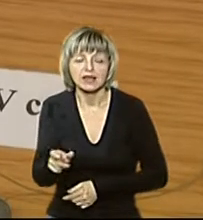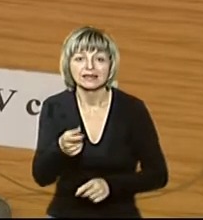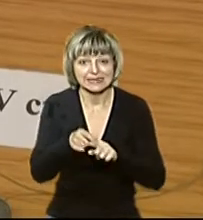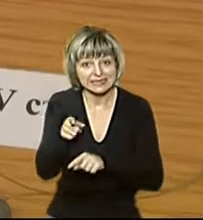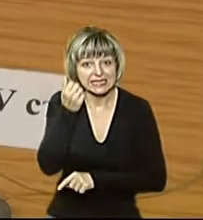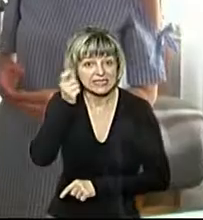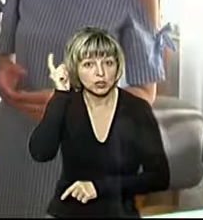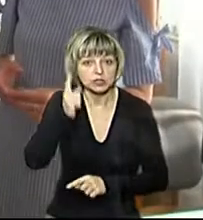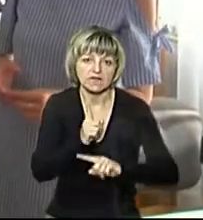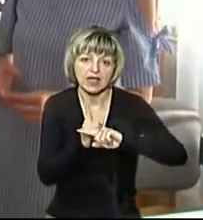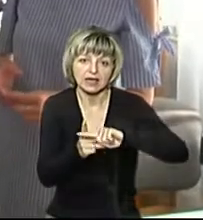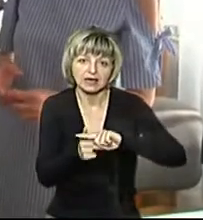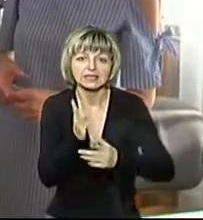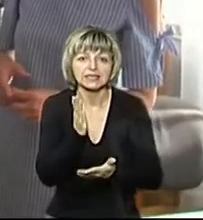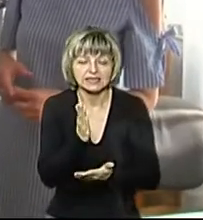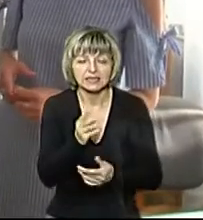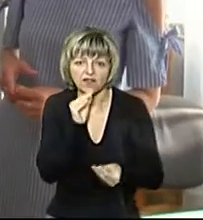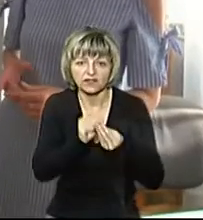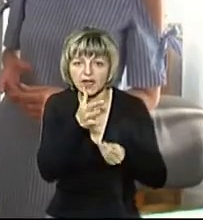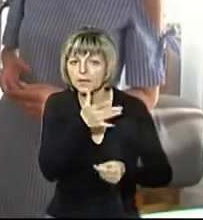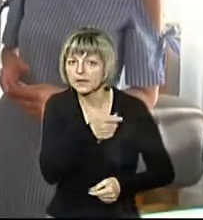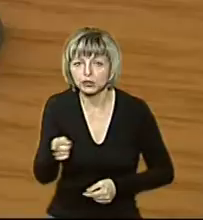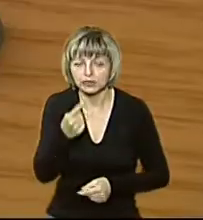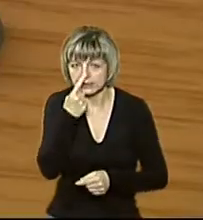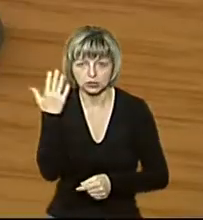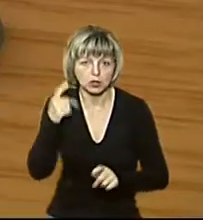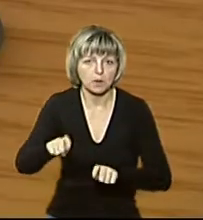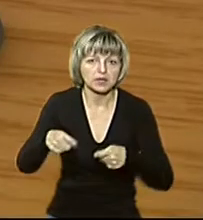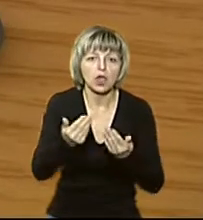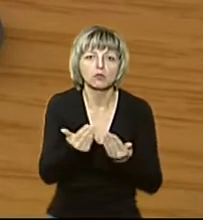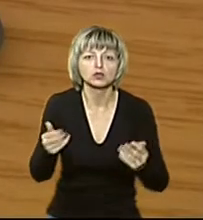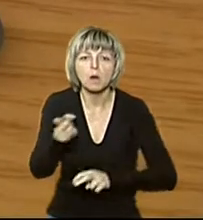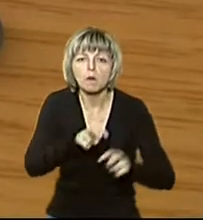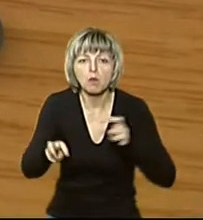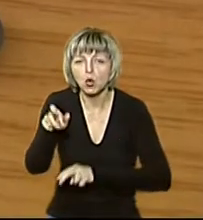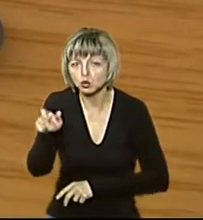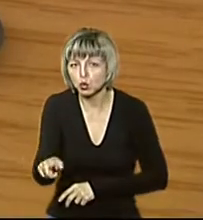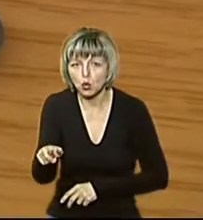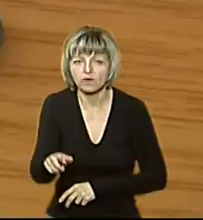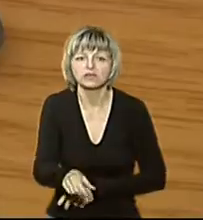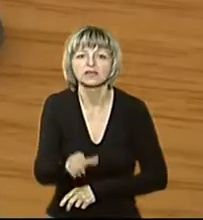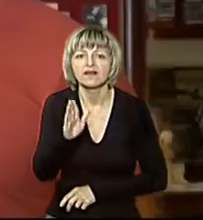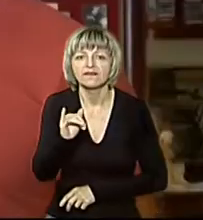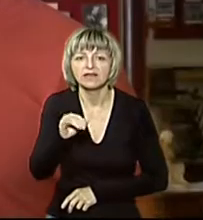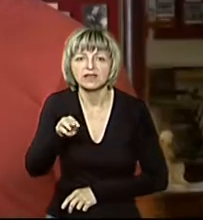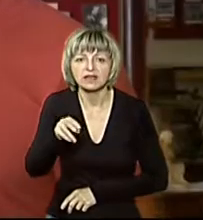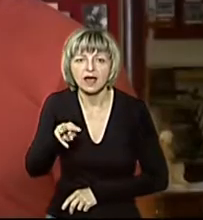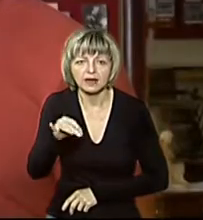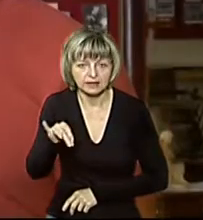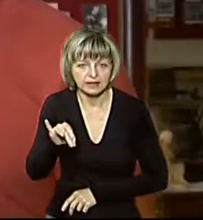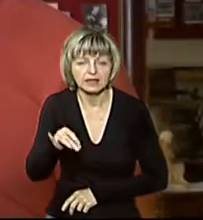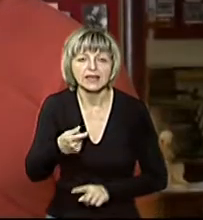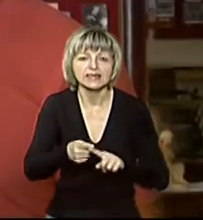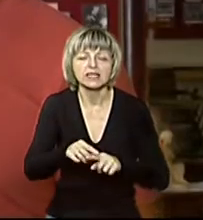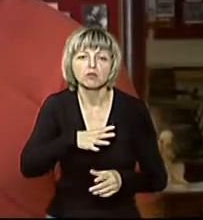ось цей стародавній хрестик тієї ж доби. Його нещодавно передав музеєві пошуковець Віталій П'ясецький. Це був